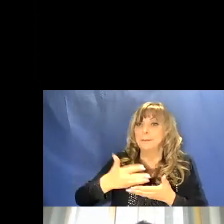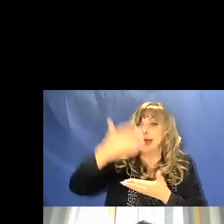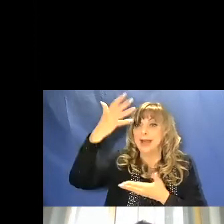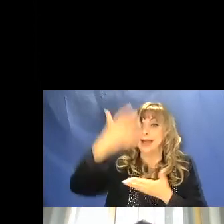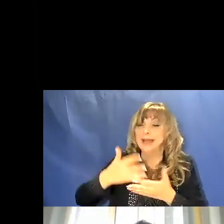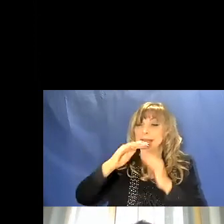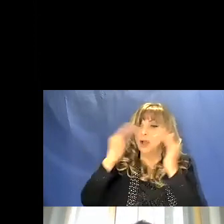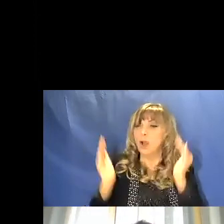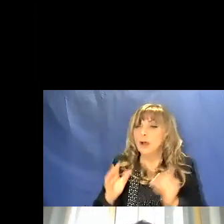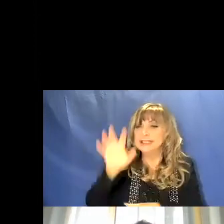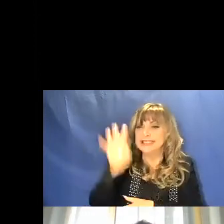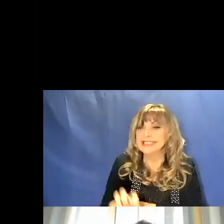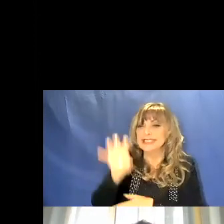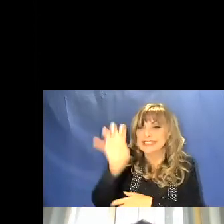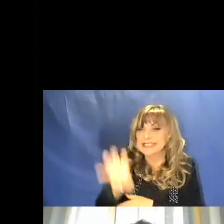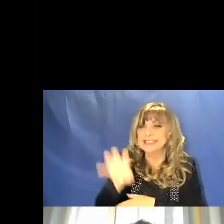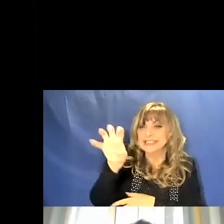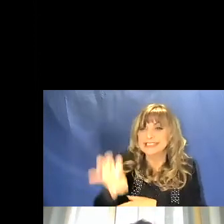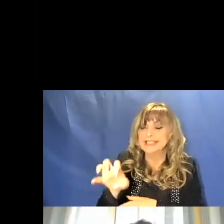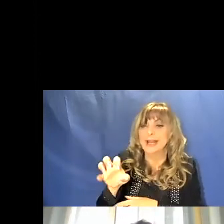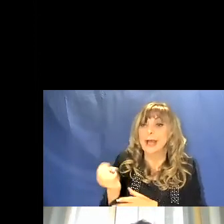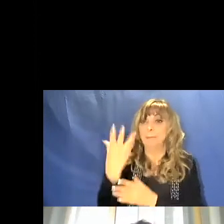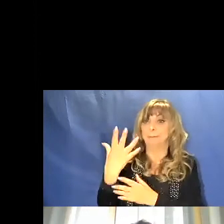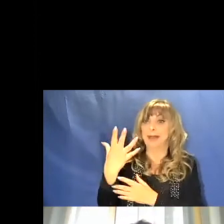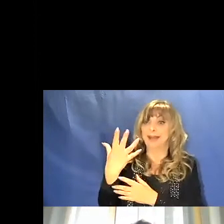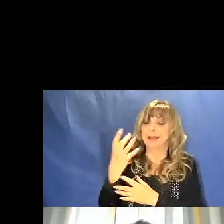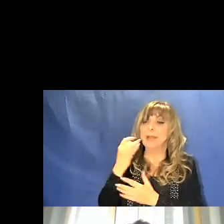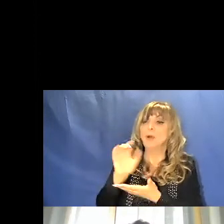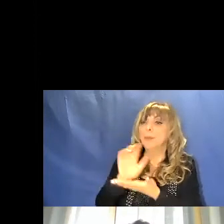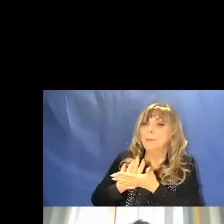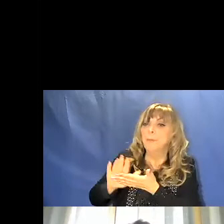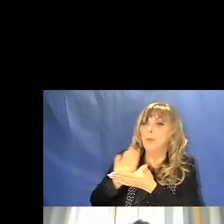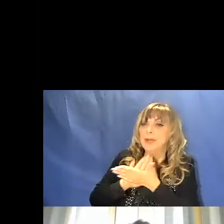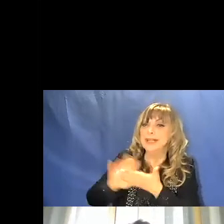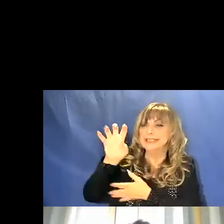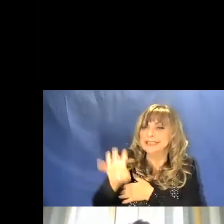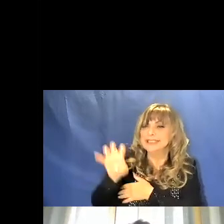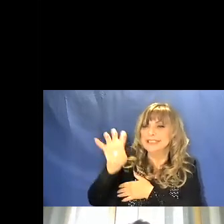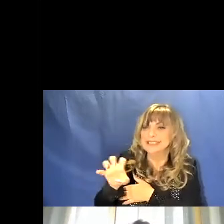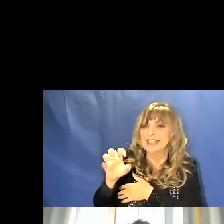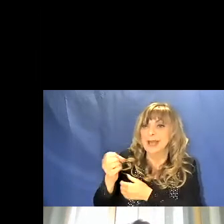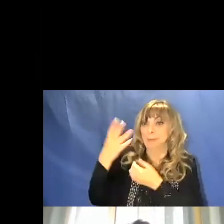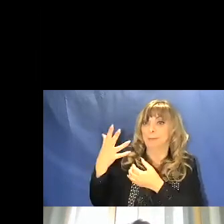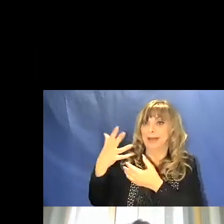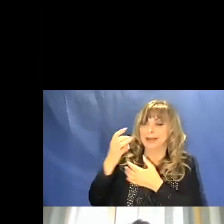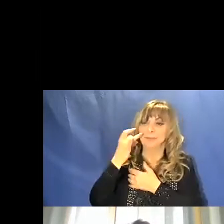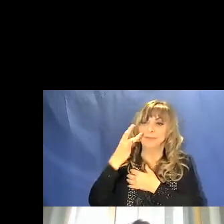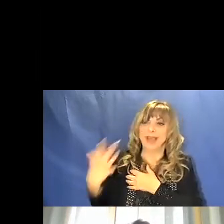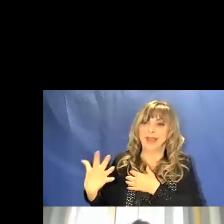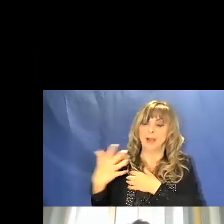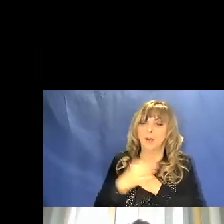quindi mettendo in primo piano ripulendo quella patina che